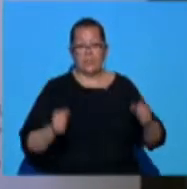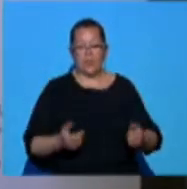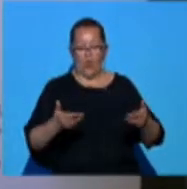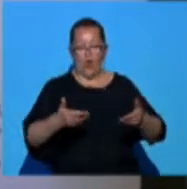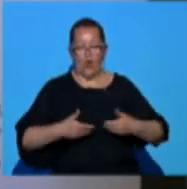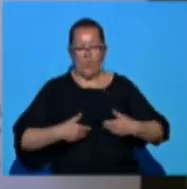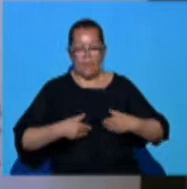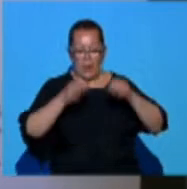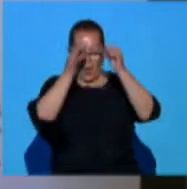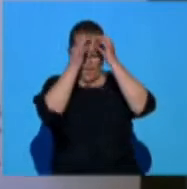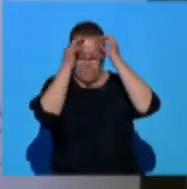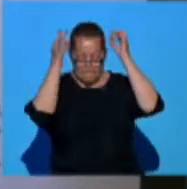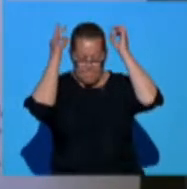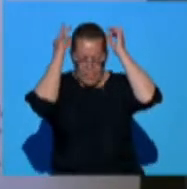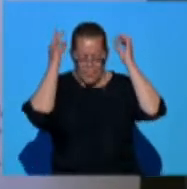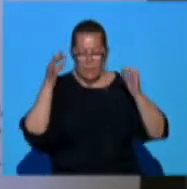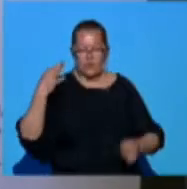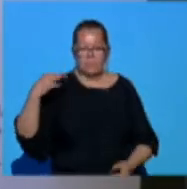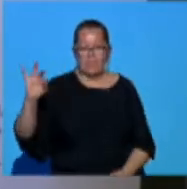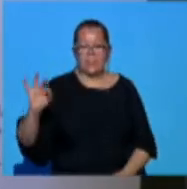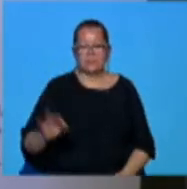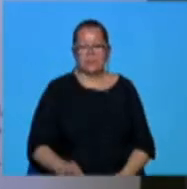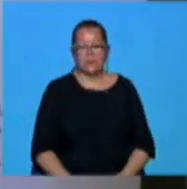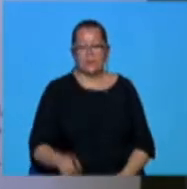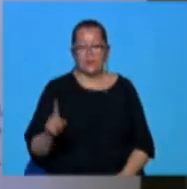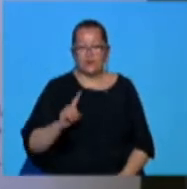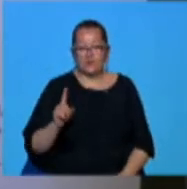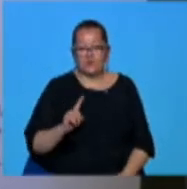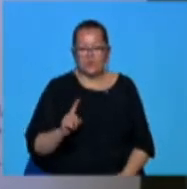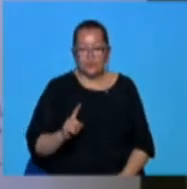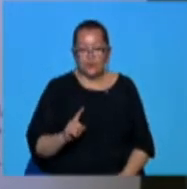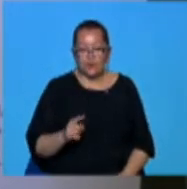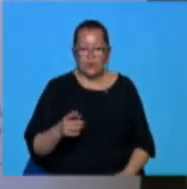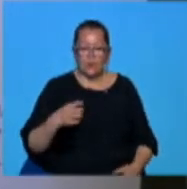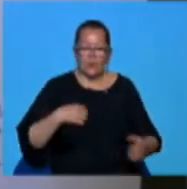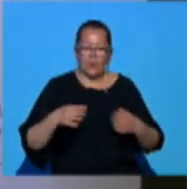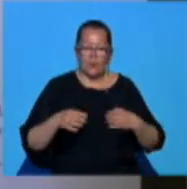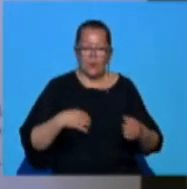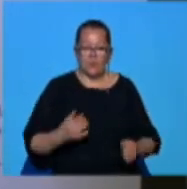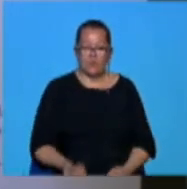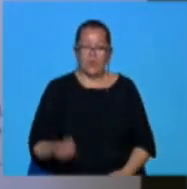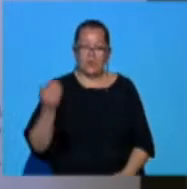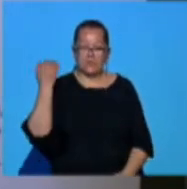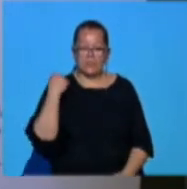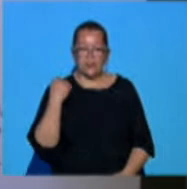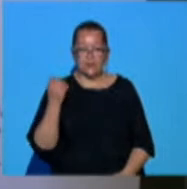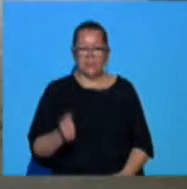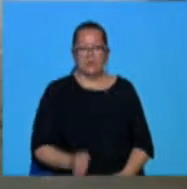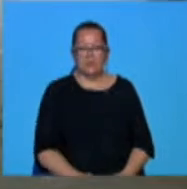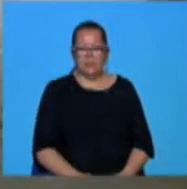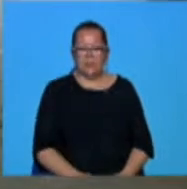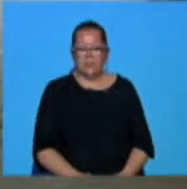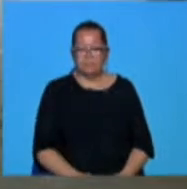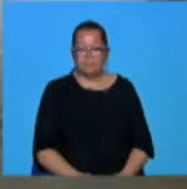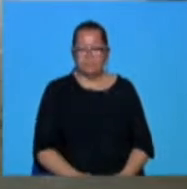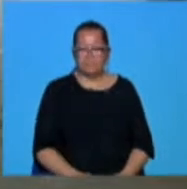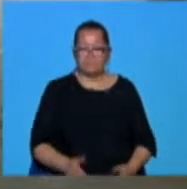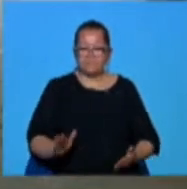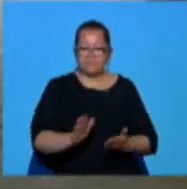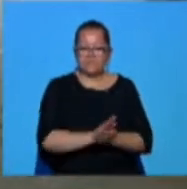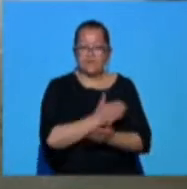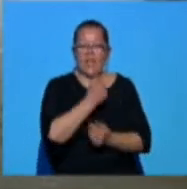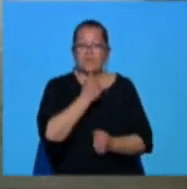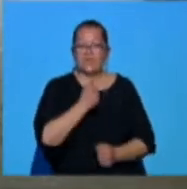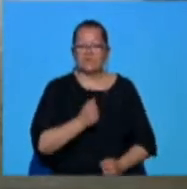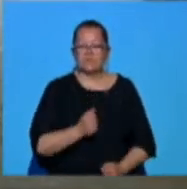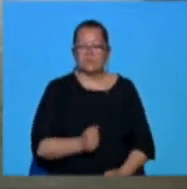premiul special, mai ales că nu pregătisem rolul, să-mi spun rolul meu de prințesă în fața lor, cu toate astea am reușit să mă